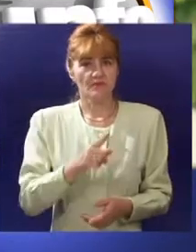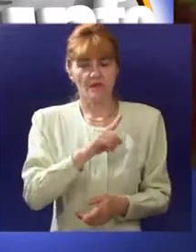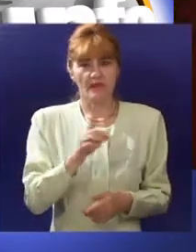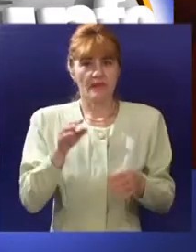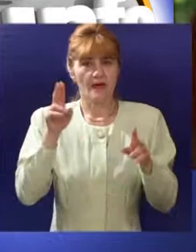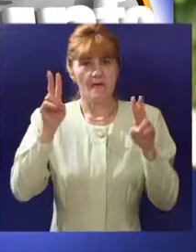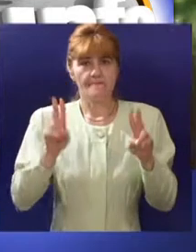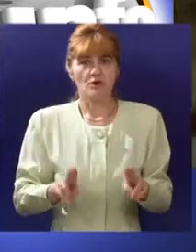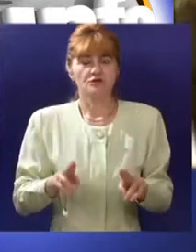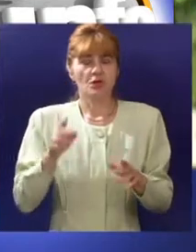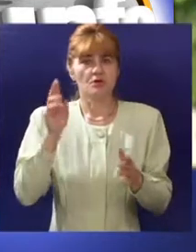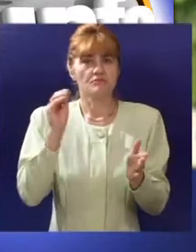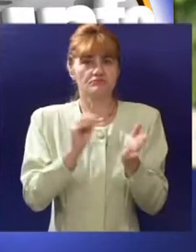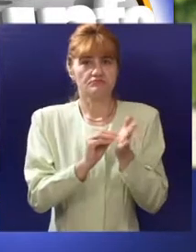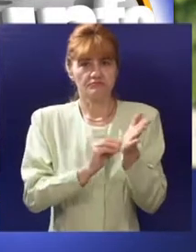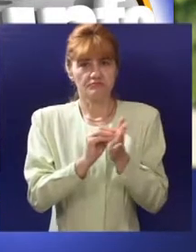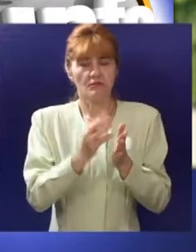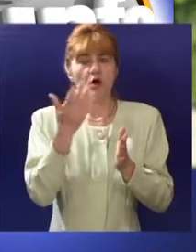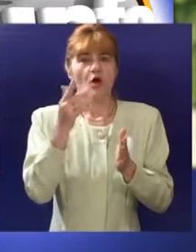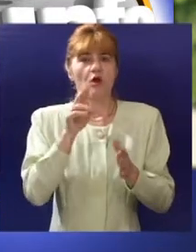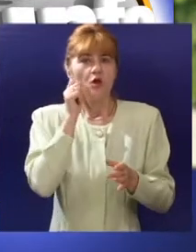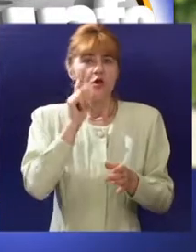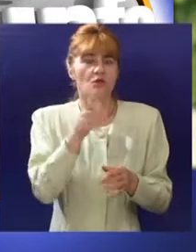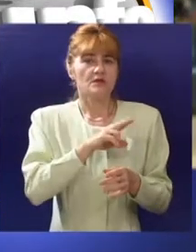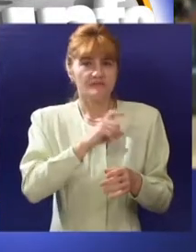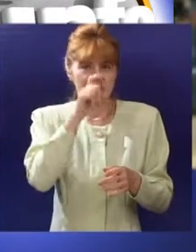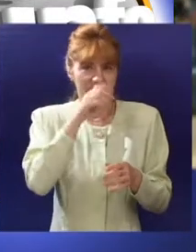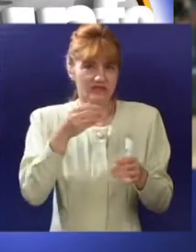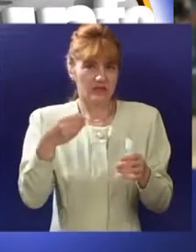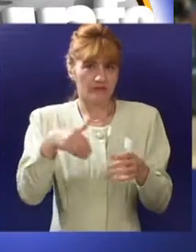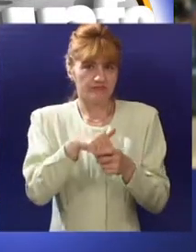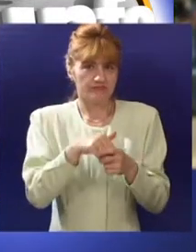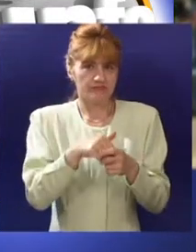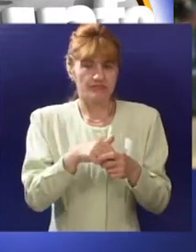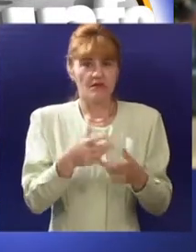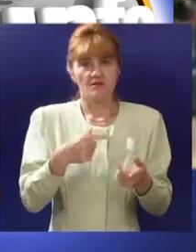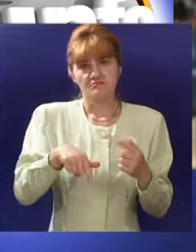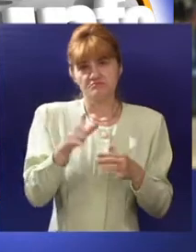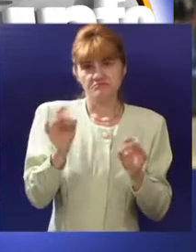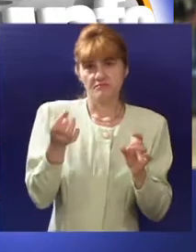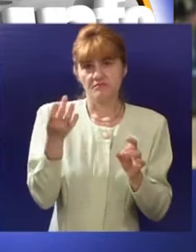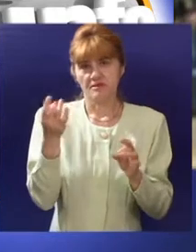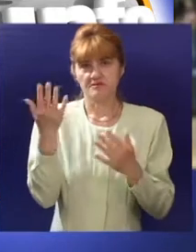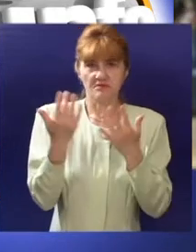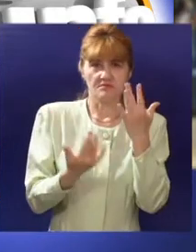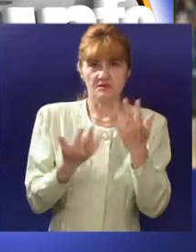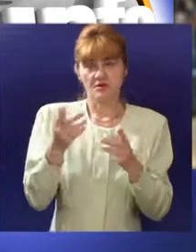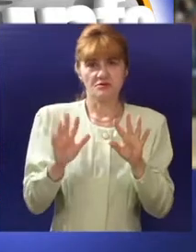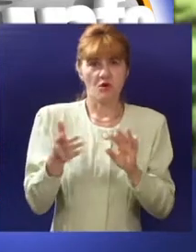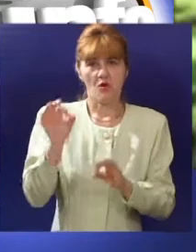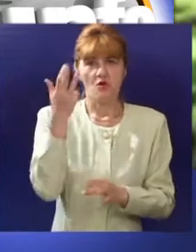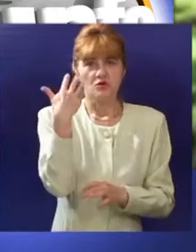Ne postoji precizan podatak o tome koliko Subotičana radi na crno. Na republičkom nivou pojedine procene govore da se 40